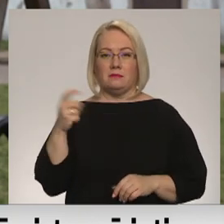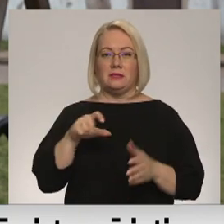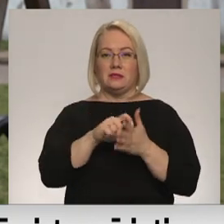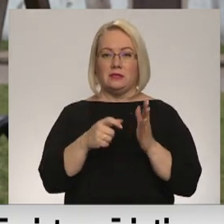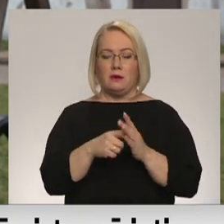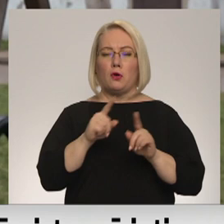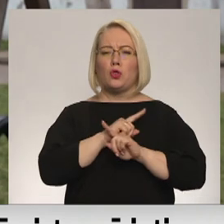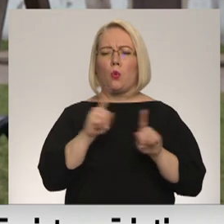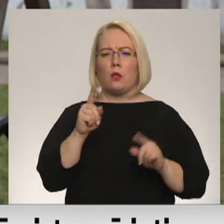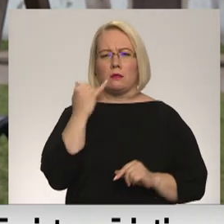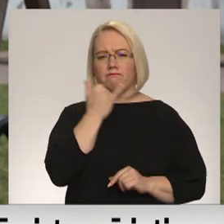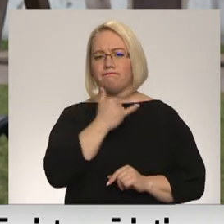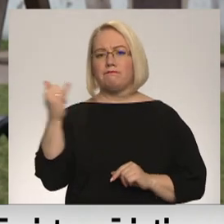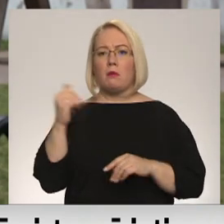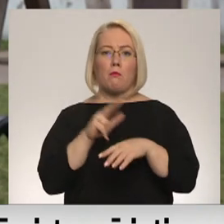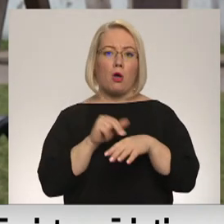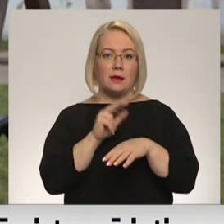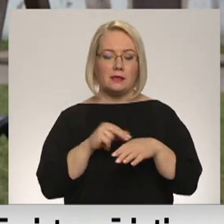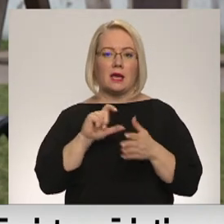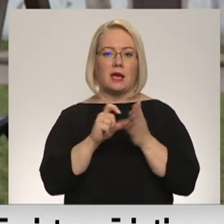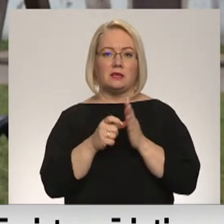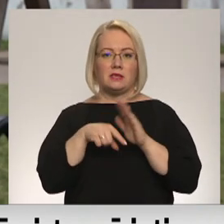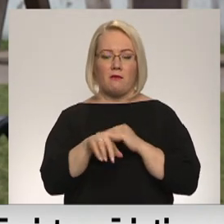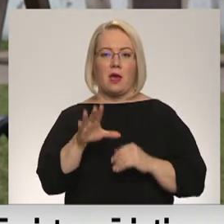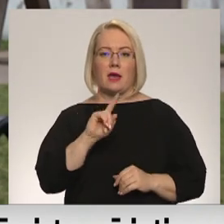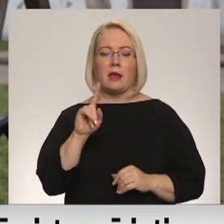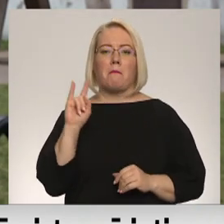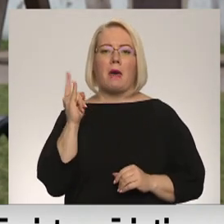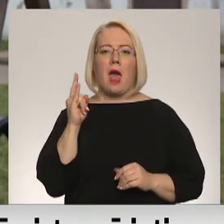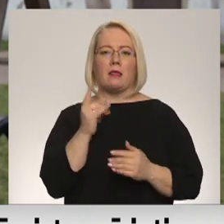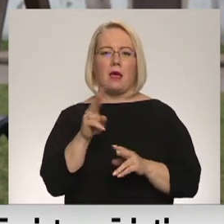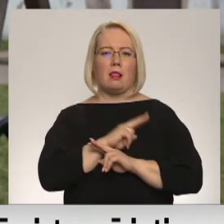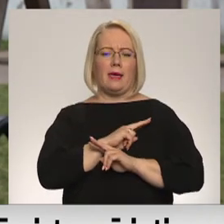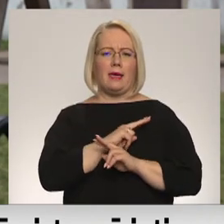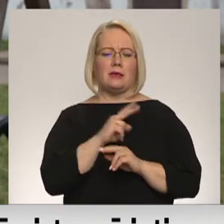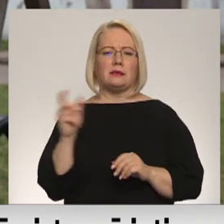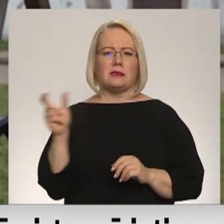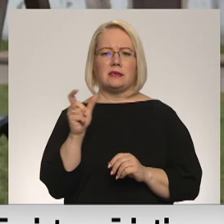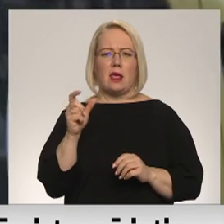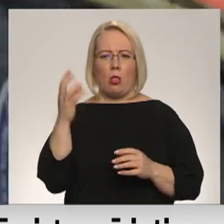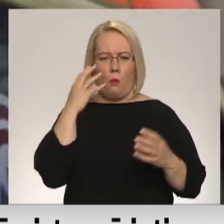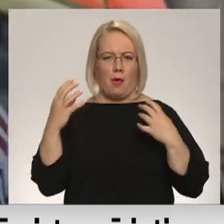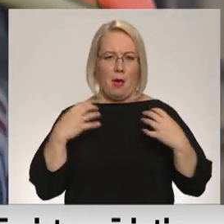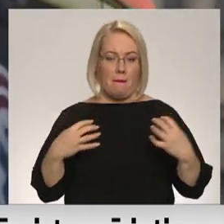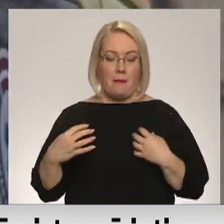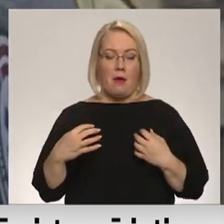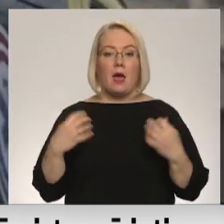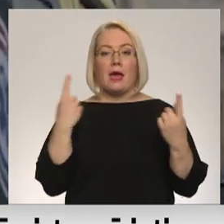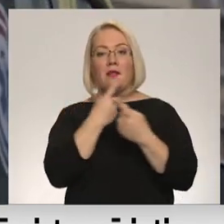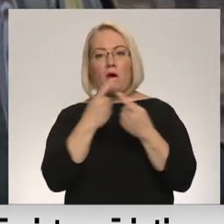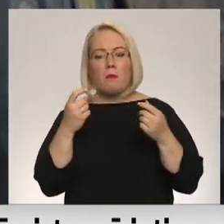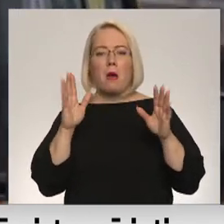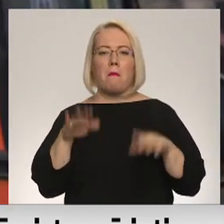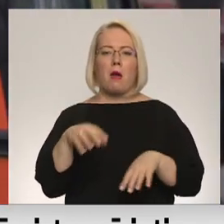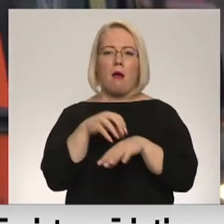tulīt pats zvanīja valsts policijai, ziņojot, ka dzīvoklī atraduši bērnu līķi ar acīmredzamiem zilumiem. Informācija par